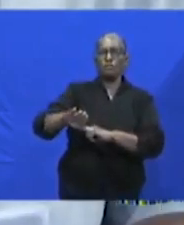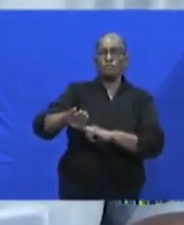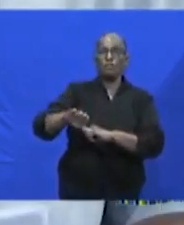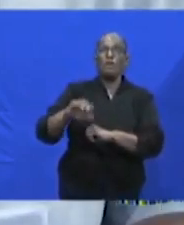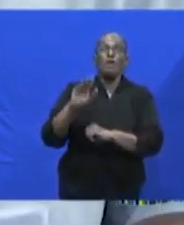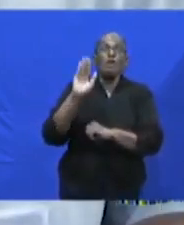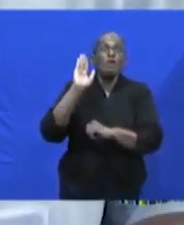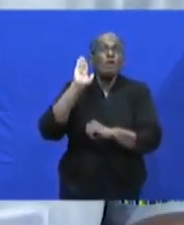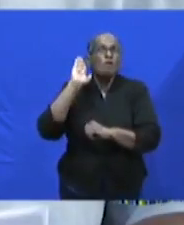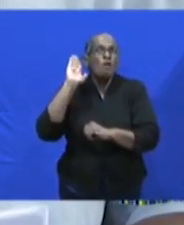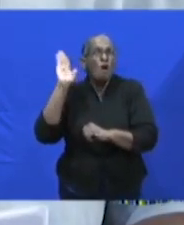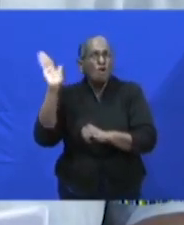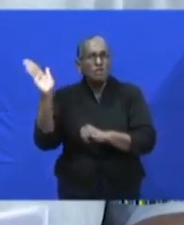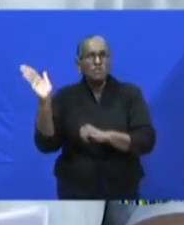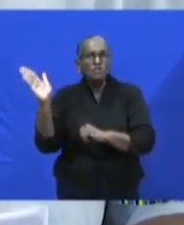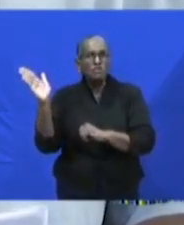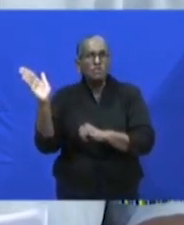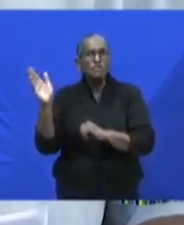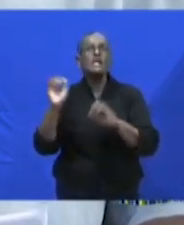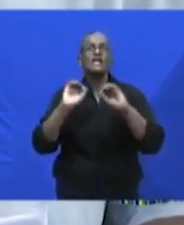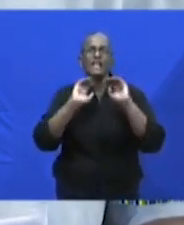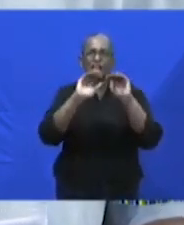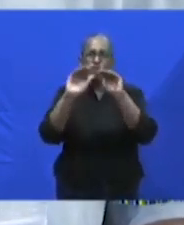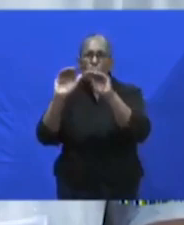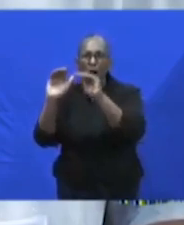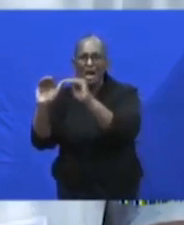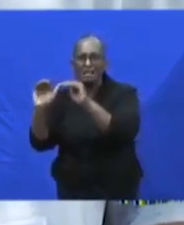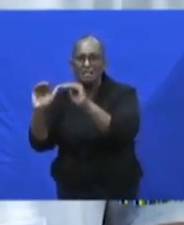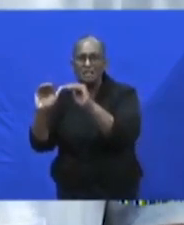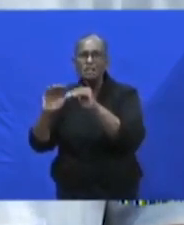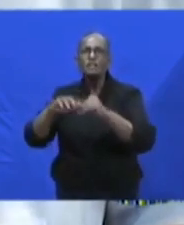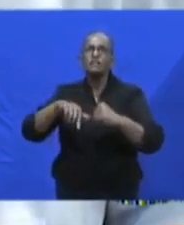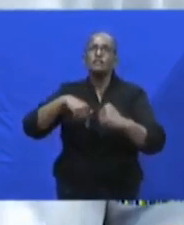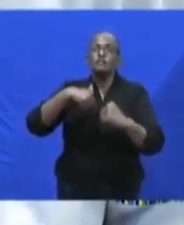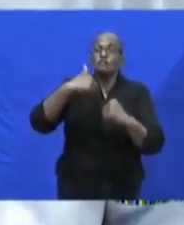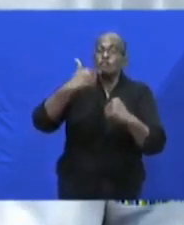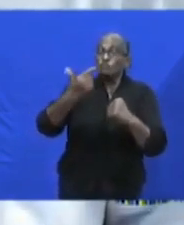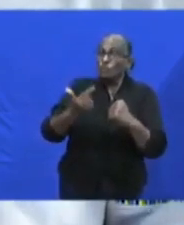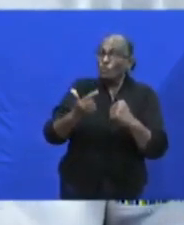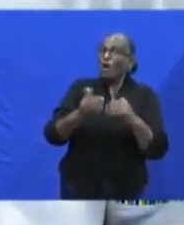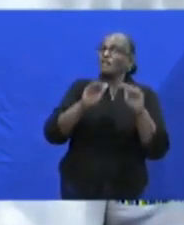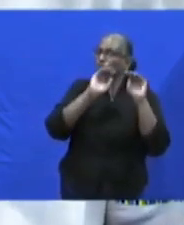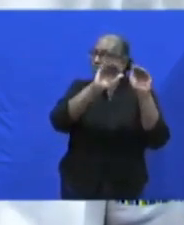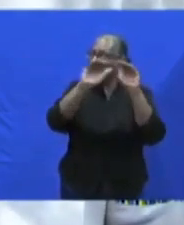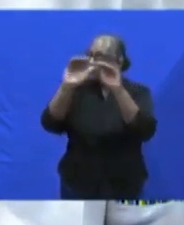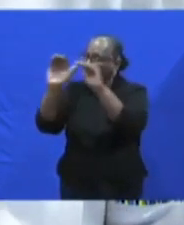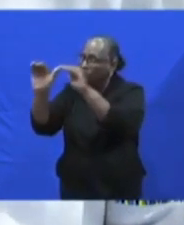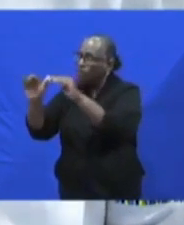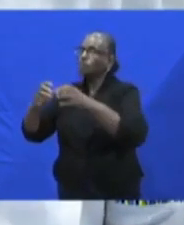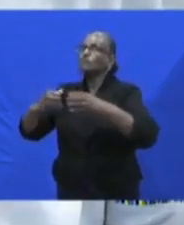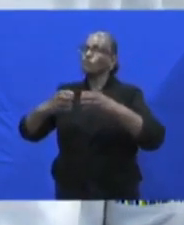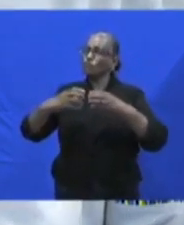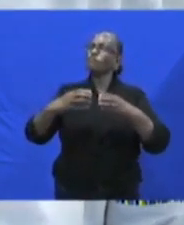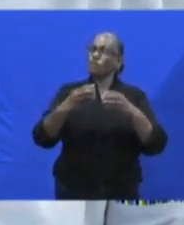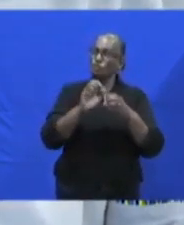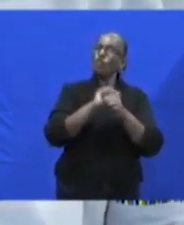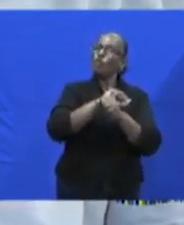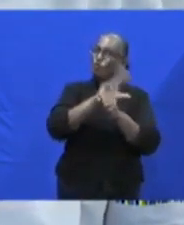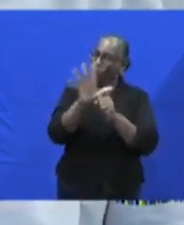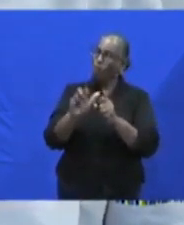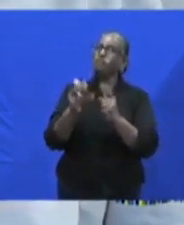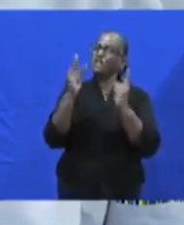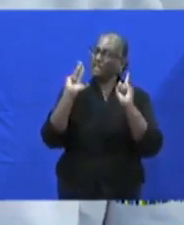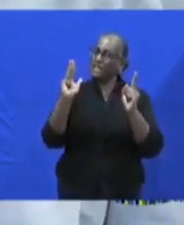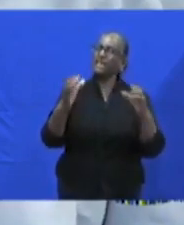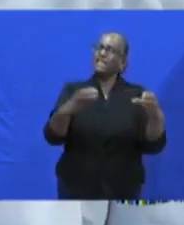Luistert u naar de instructies zoals die gegeven worden door ons COVID 19 team.